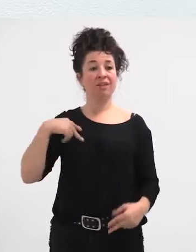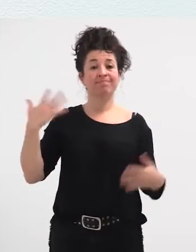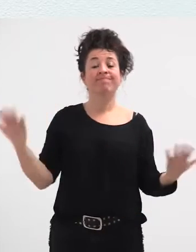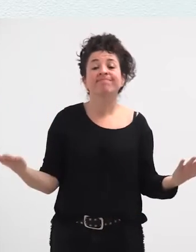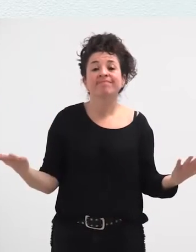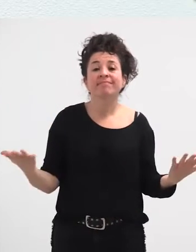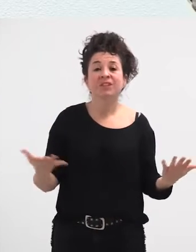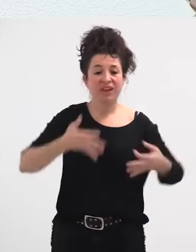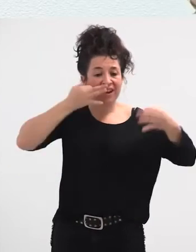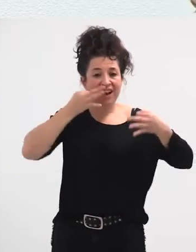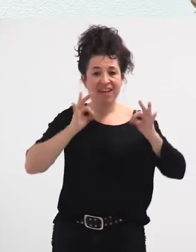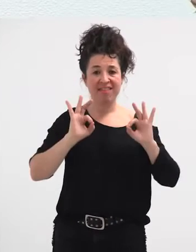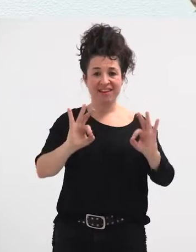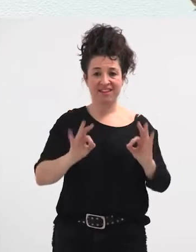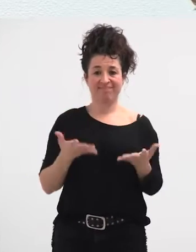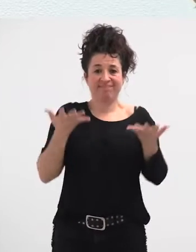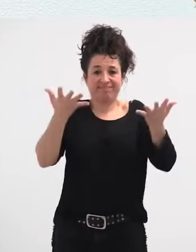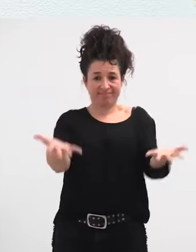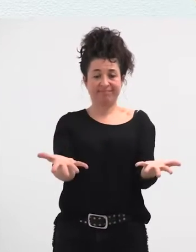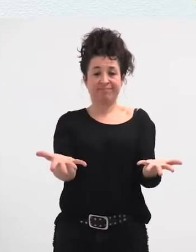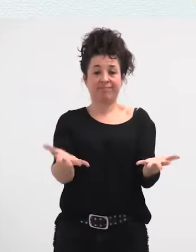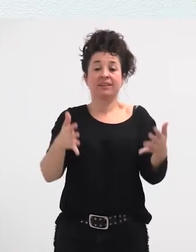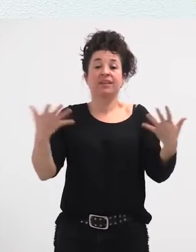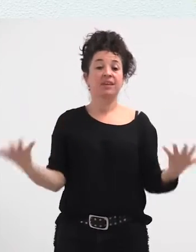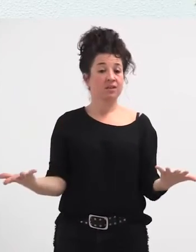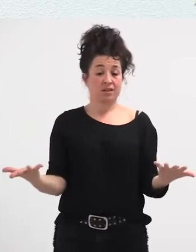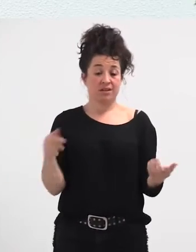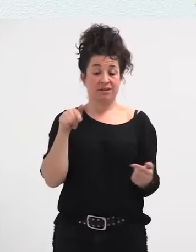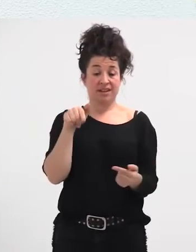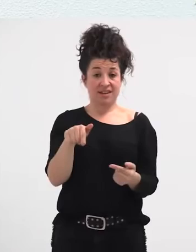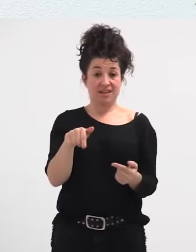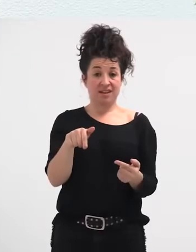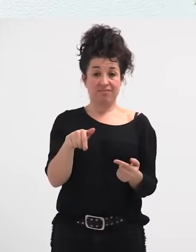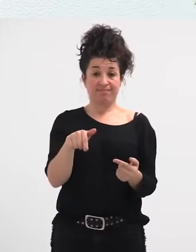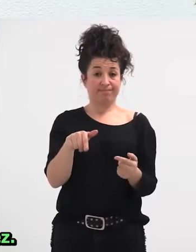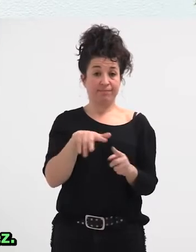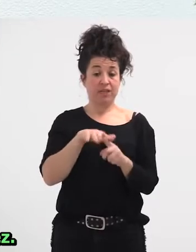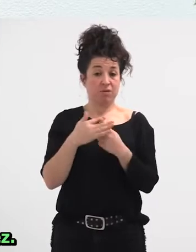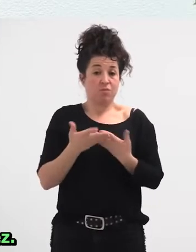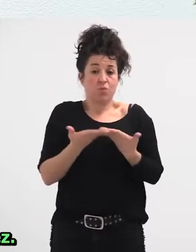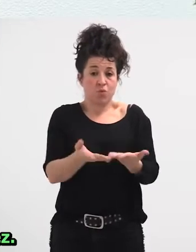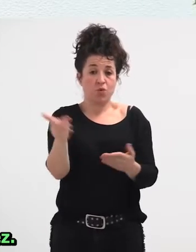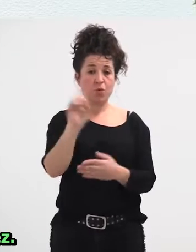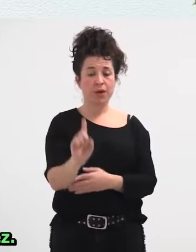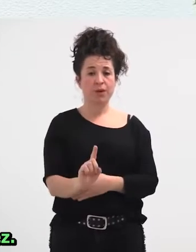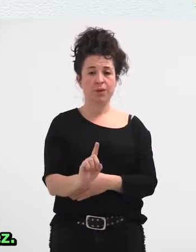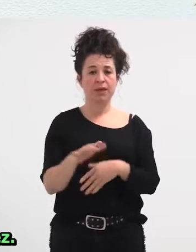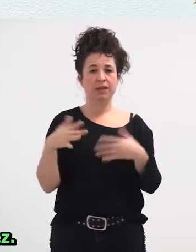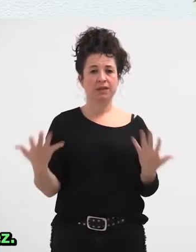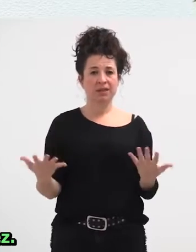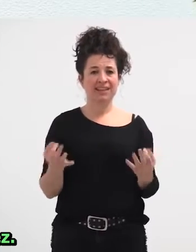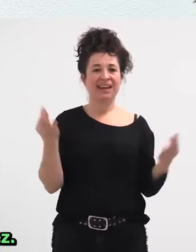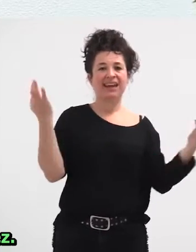hori da, da goen errealitatea, horrek ere ez du bat ere, bat ere laguntzen. Horda noiai dira, piskat zer den